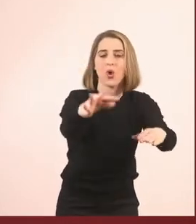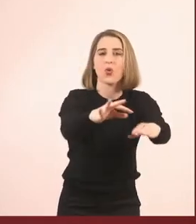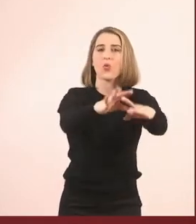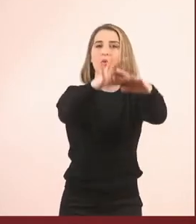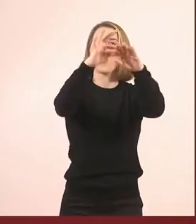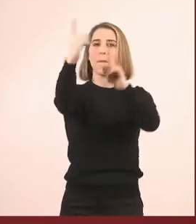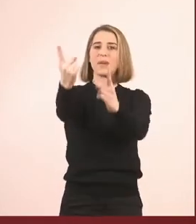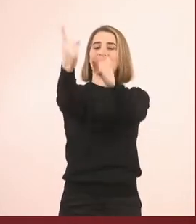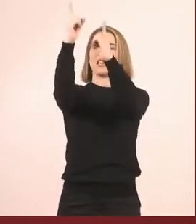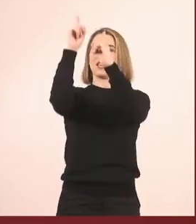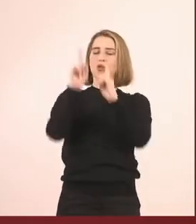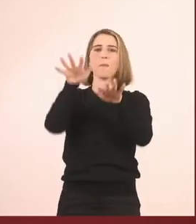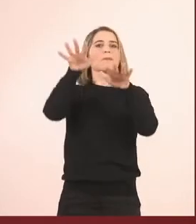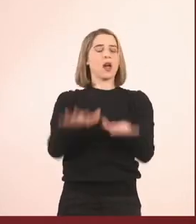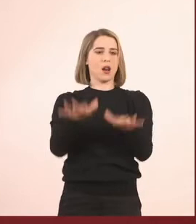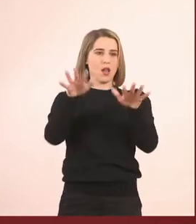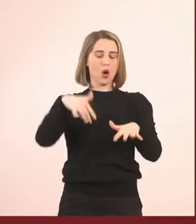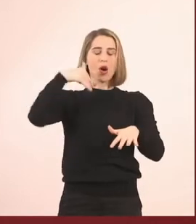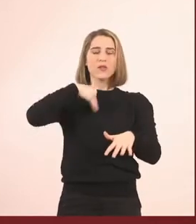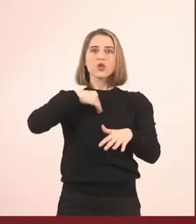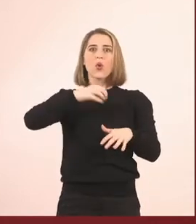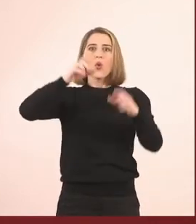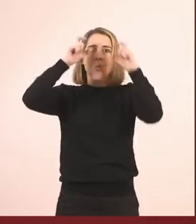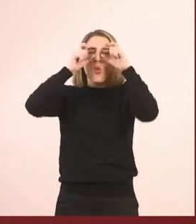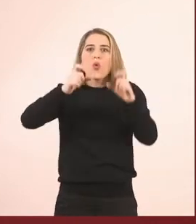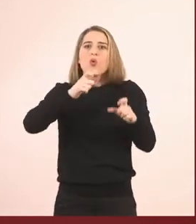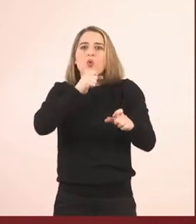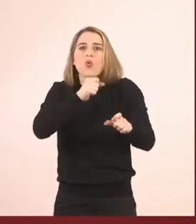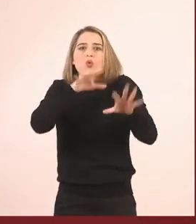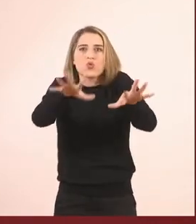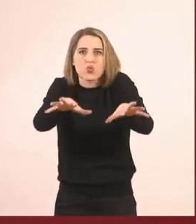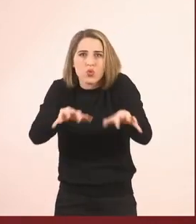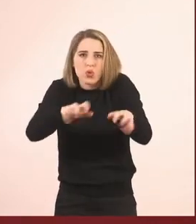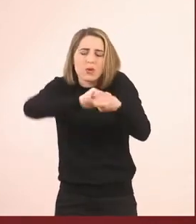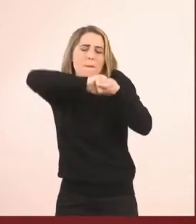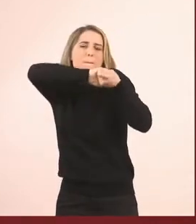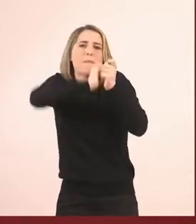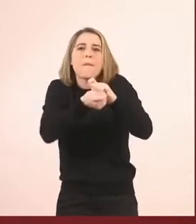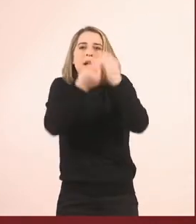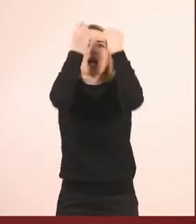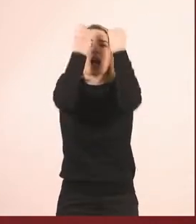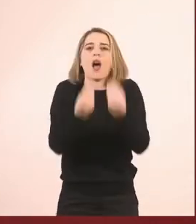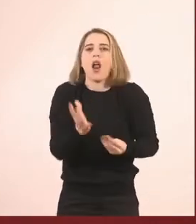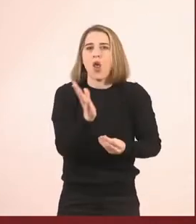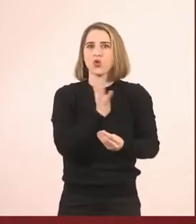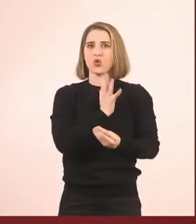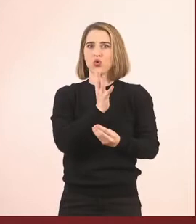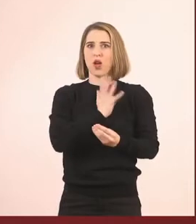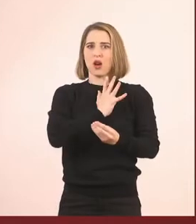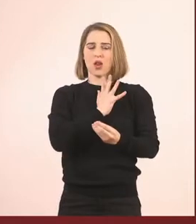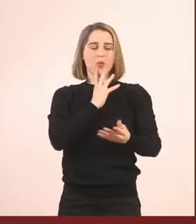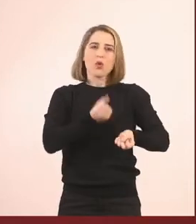αυτός γίνεται ένας καλός άνθρωπος ο οποίος προσπαθεί να φτιάξει τον κόσμο, προσφέρει στα